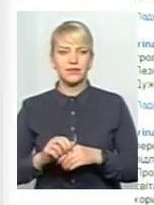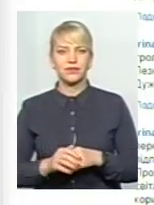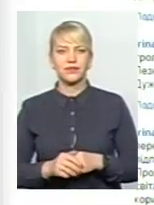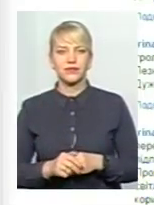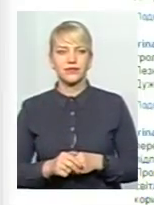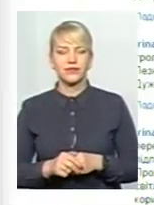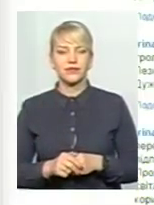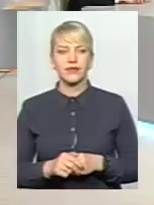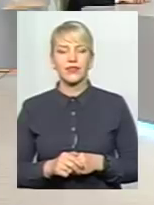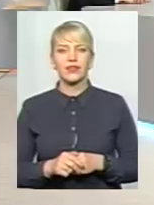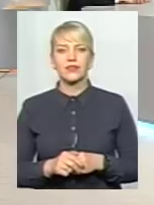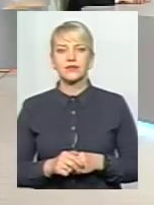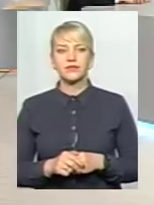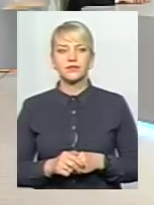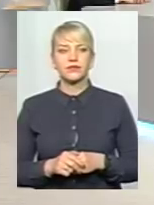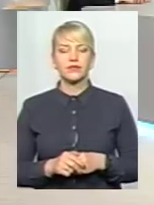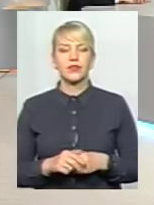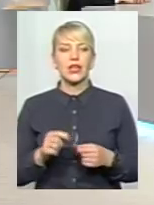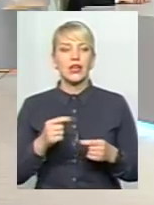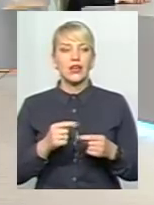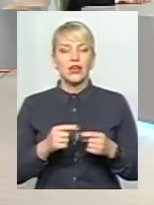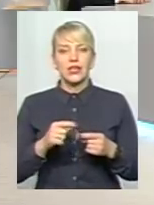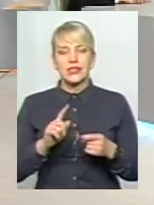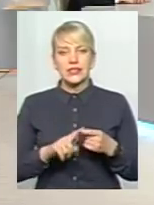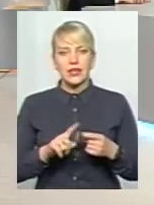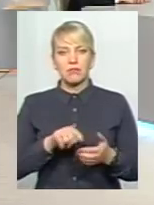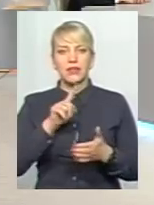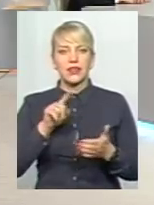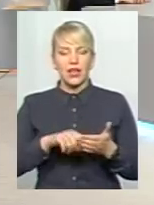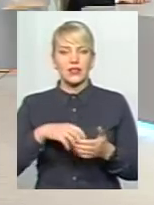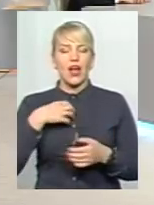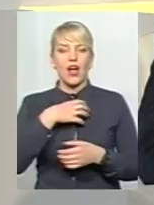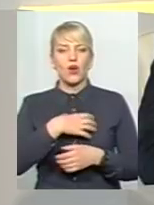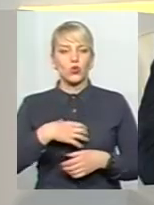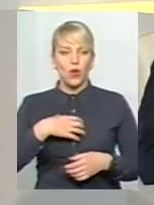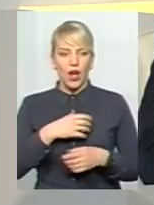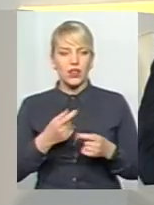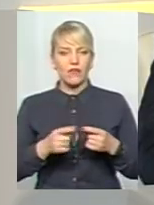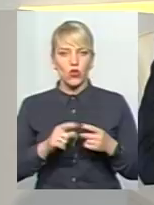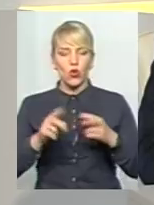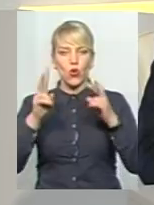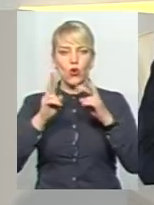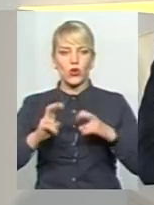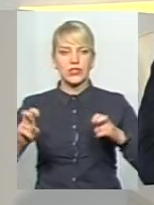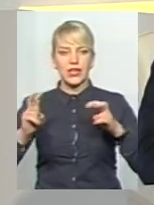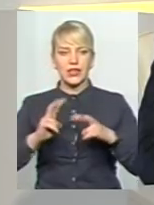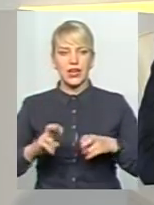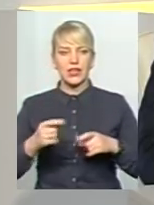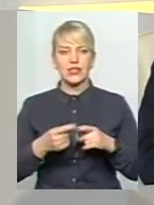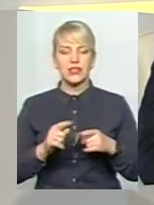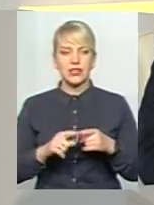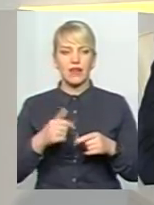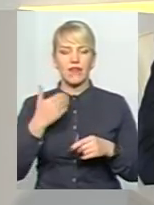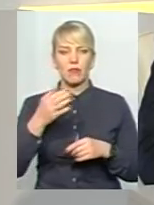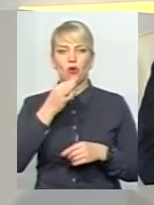Чи це питання взагалі не розглядається? Це питання надзвичайно актуальне. Воно розглядається. Я вже, власне, коли вступним словом